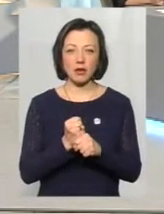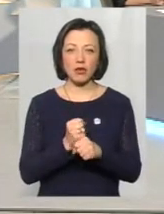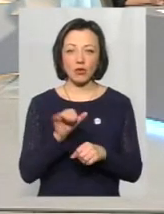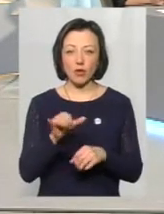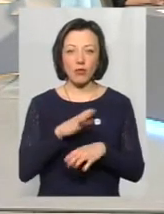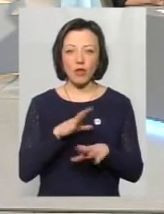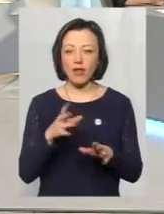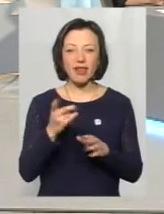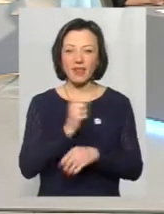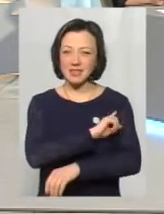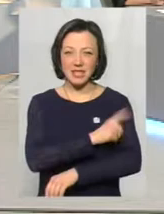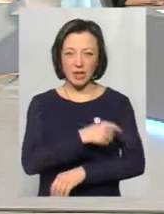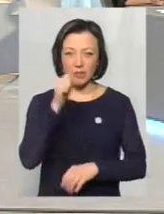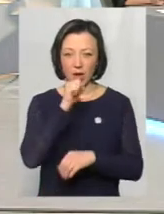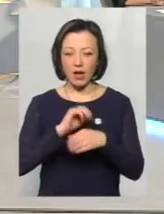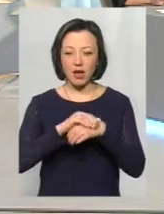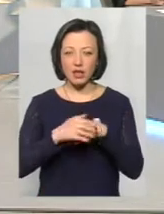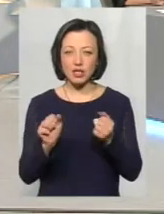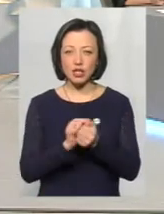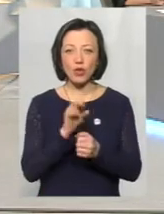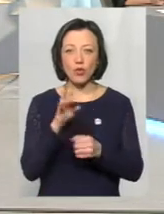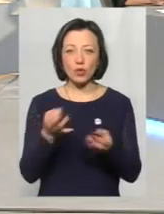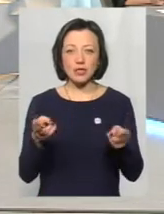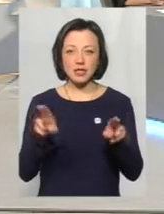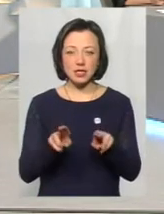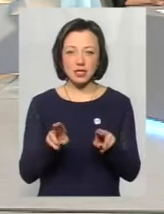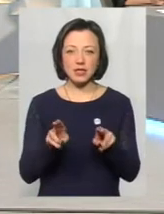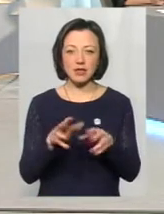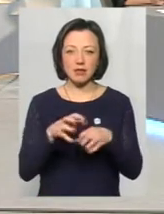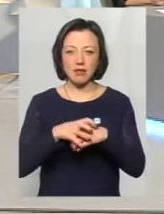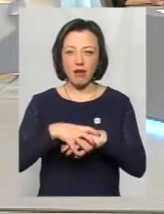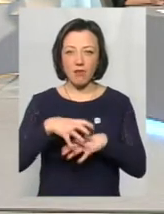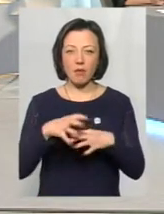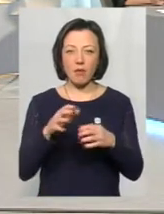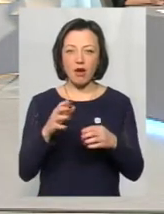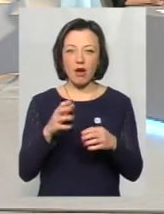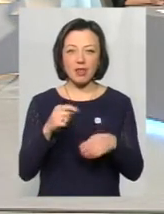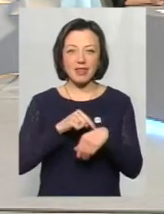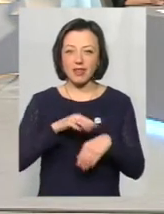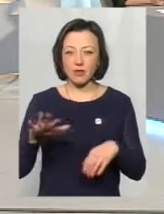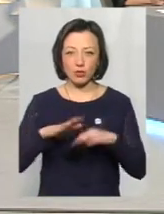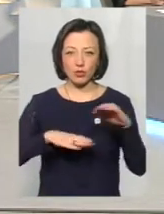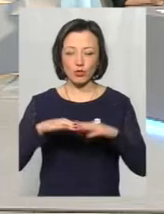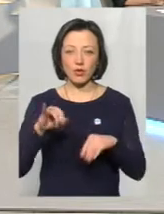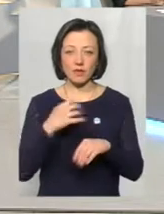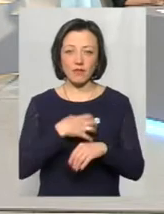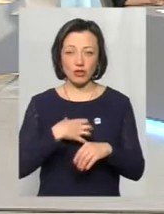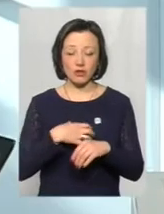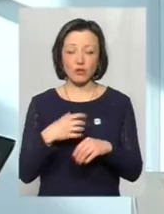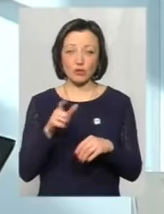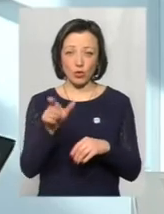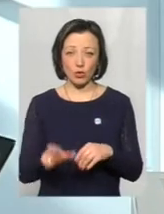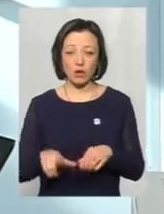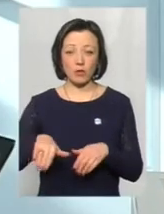нею було неглибоке відмороження, рани зажили. Але в неї залишились парастезії, набряки, уніміння кінцівок. І це дуже важливо, тому що